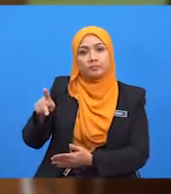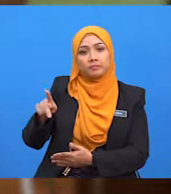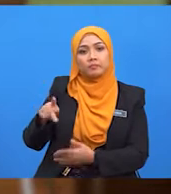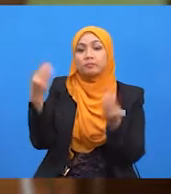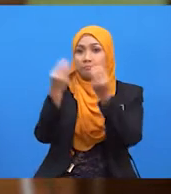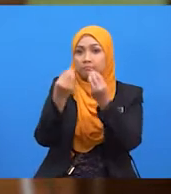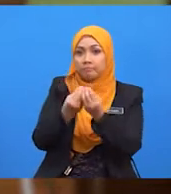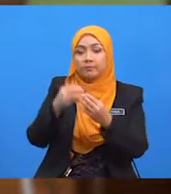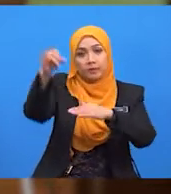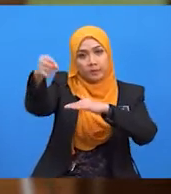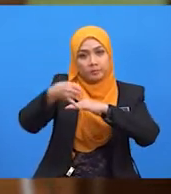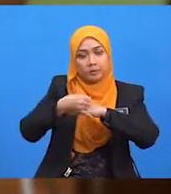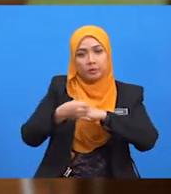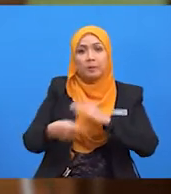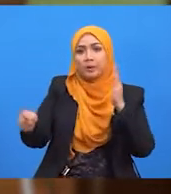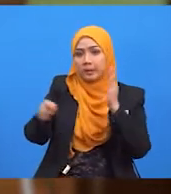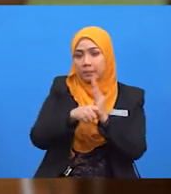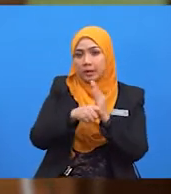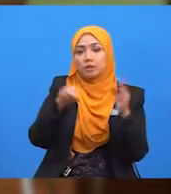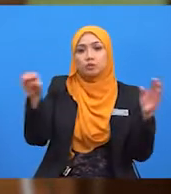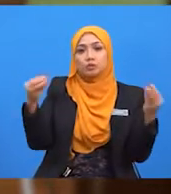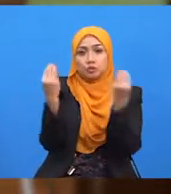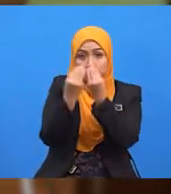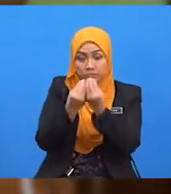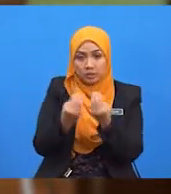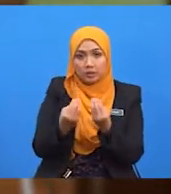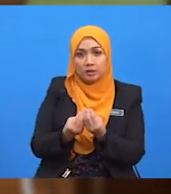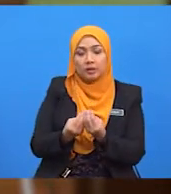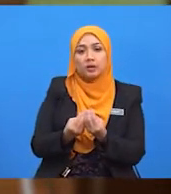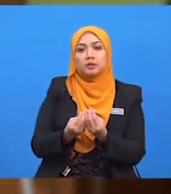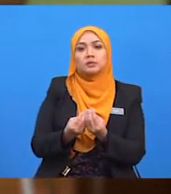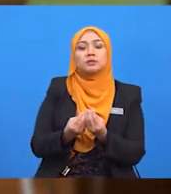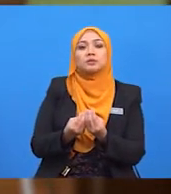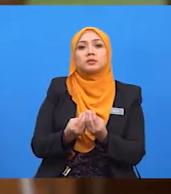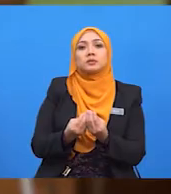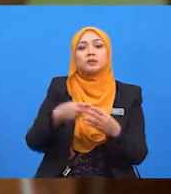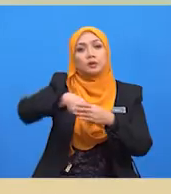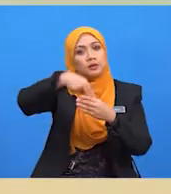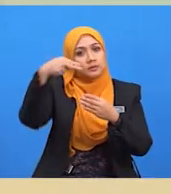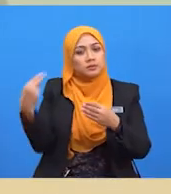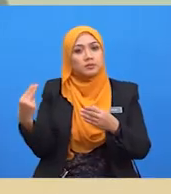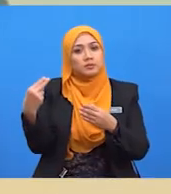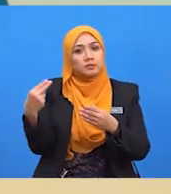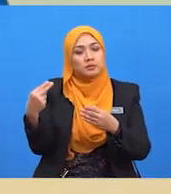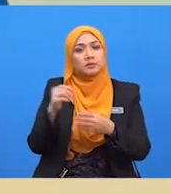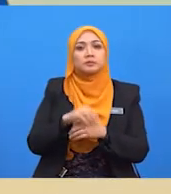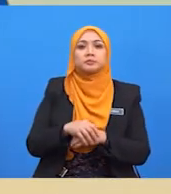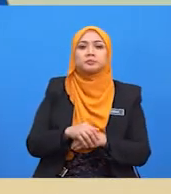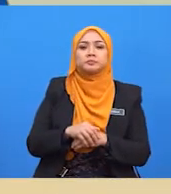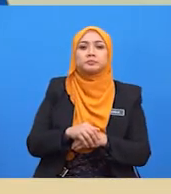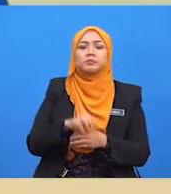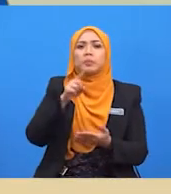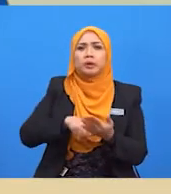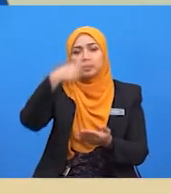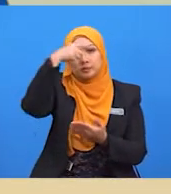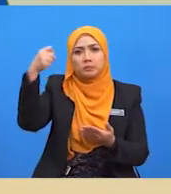menambahkan jumlah hasil yang diperoleh pengeluar tempatan. Apakah kesannya